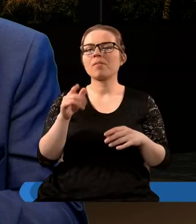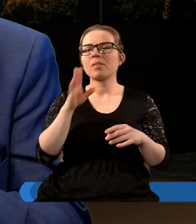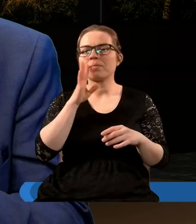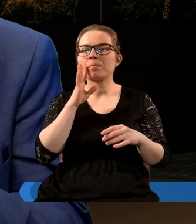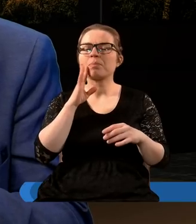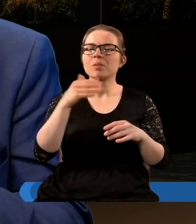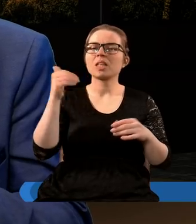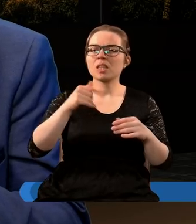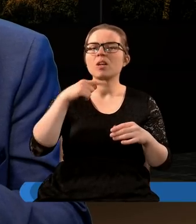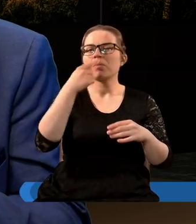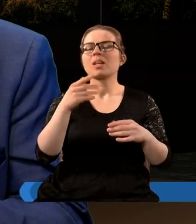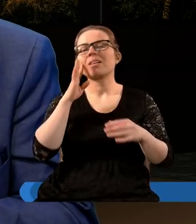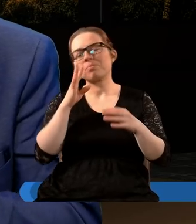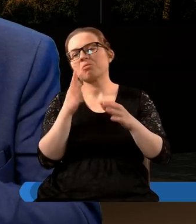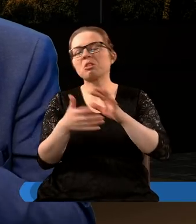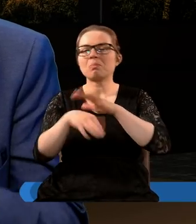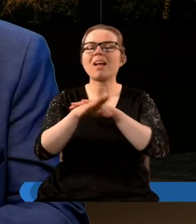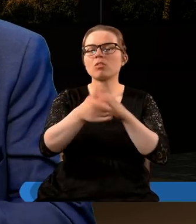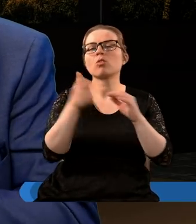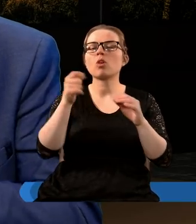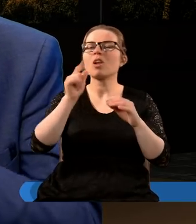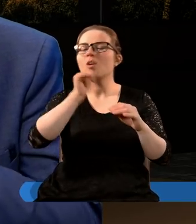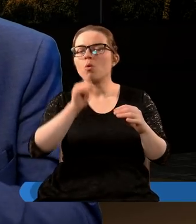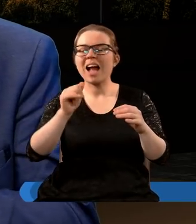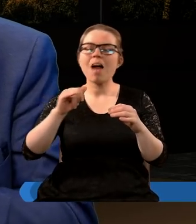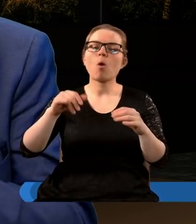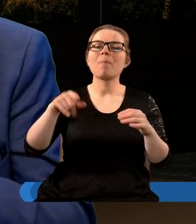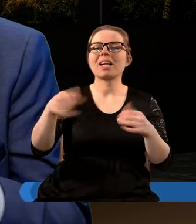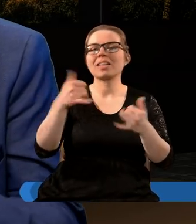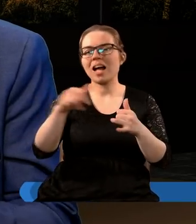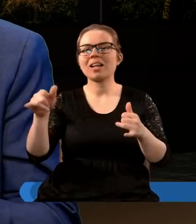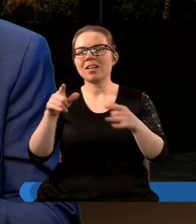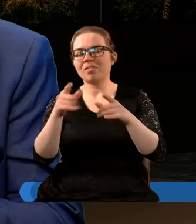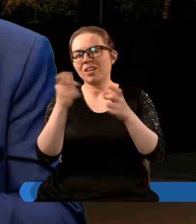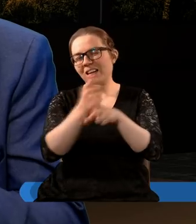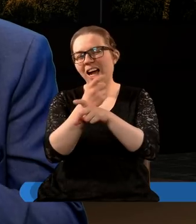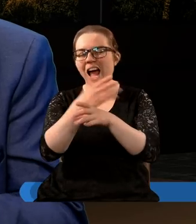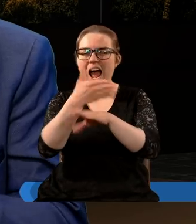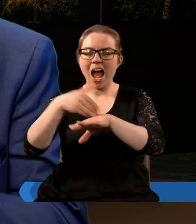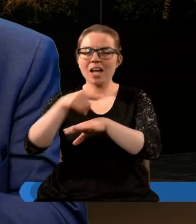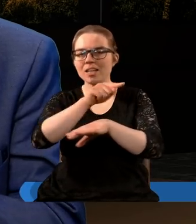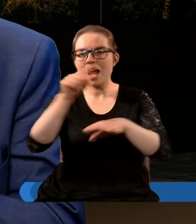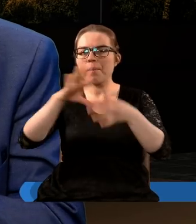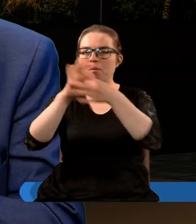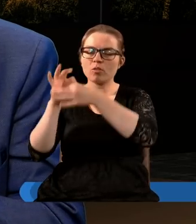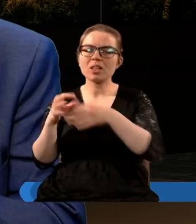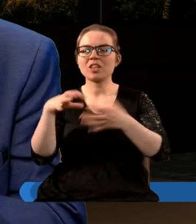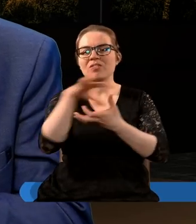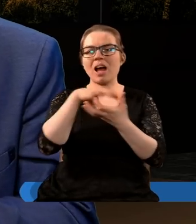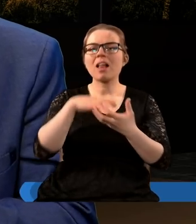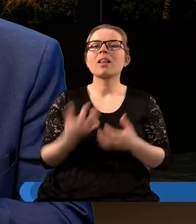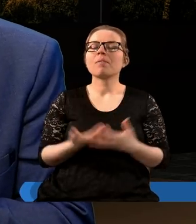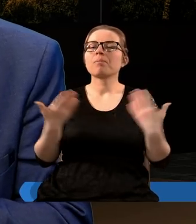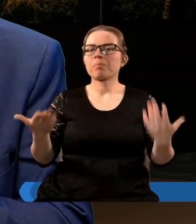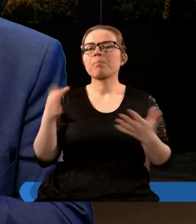jakimś mierze jesteśmy dzisiaj spadkobiercami prawda z Unią Europejską ale też i z innymi krajami w ogóle świata